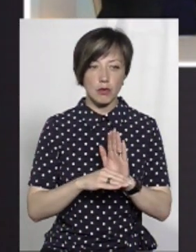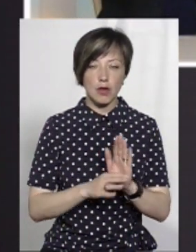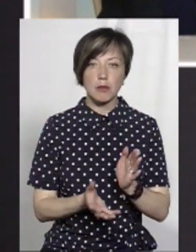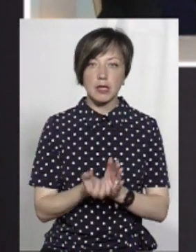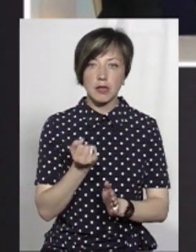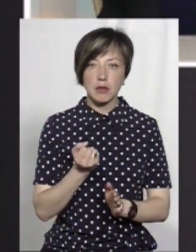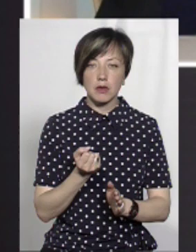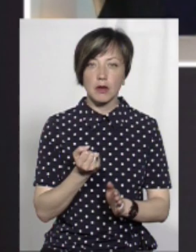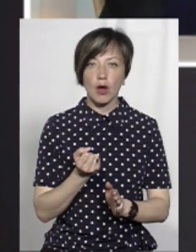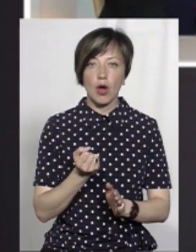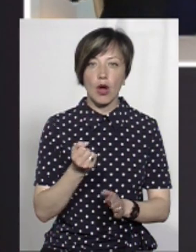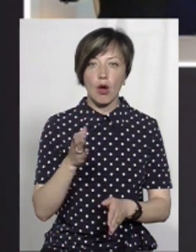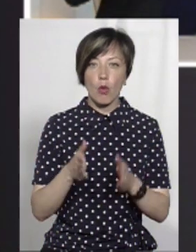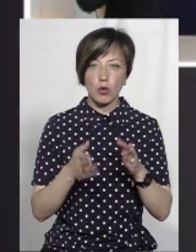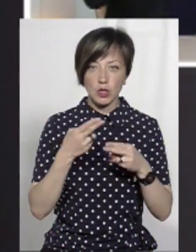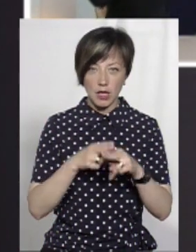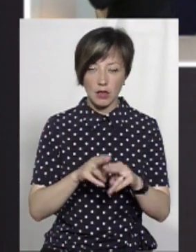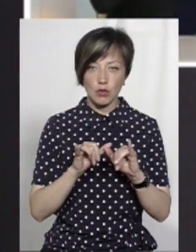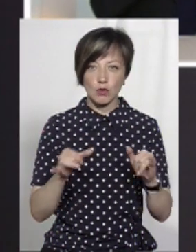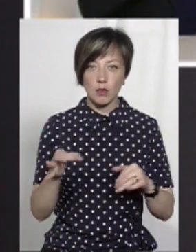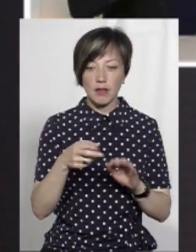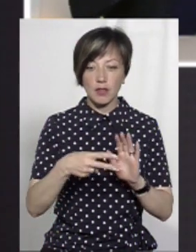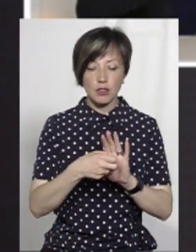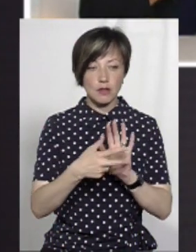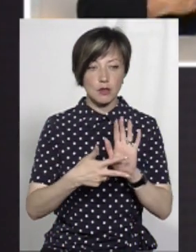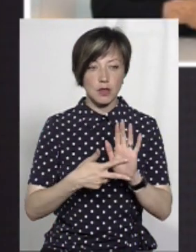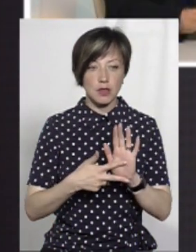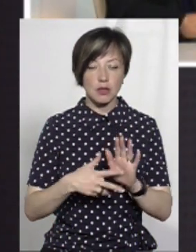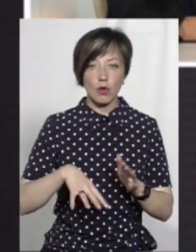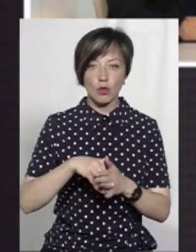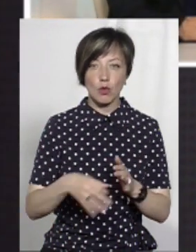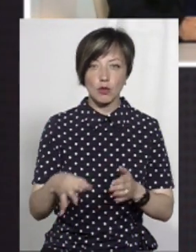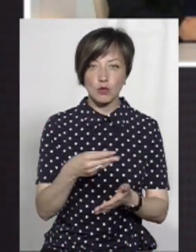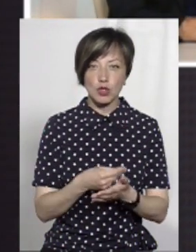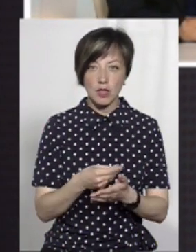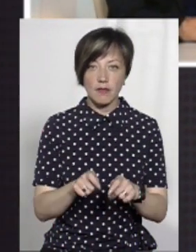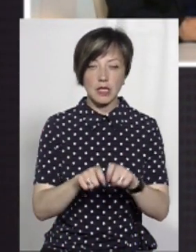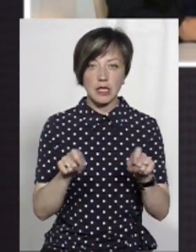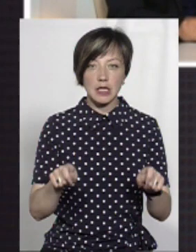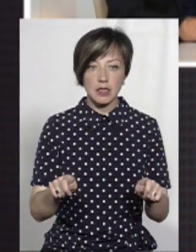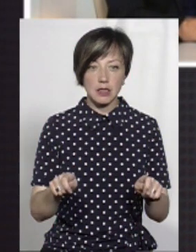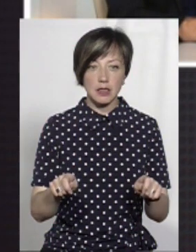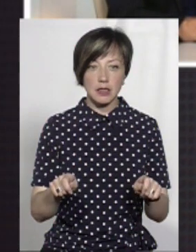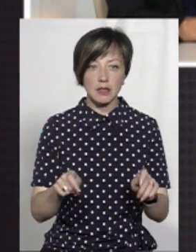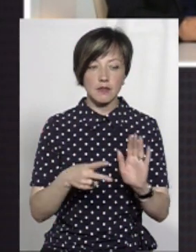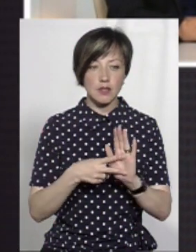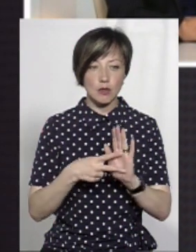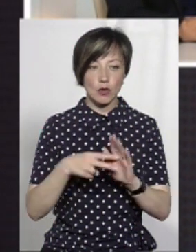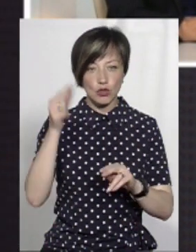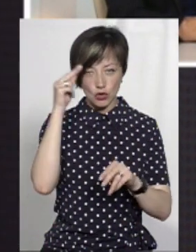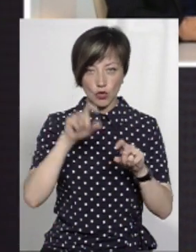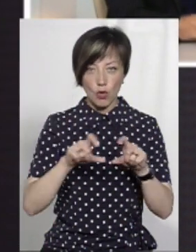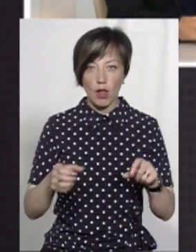підтримки робототехніки розвитку в області. У 2018 році за кошти обласного бюджету вони відкрили в сімох